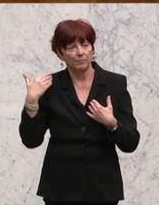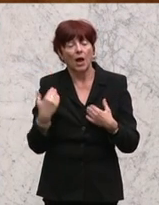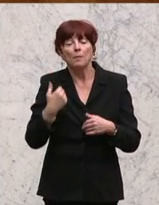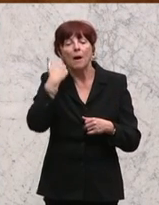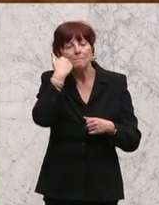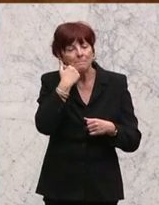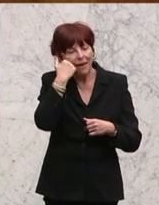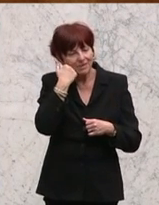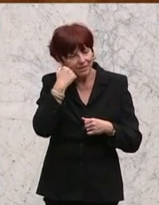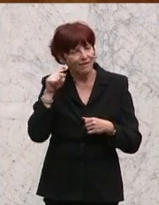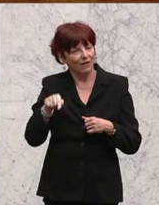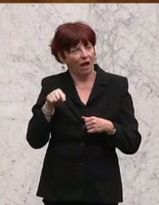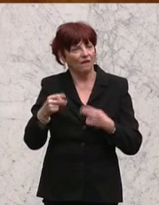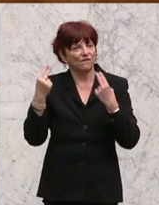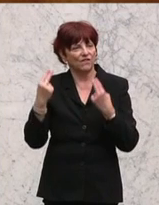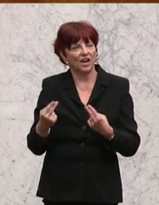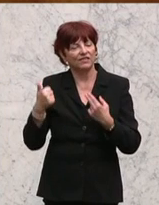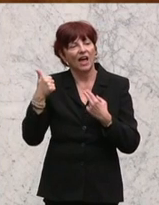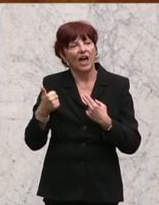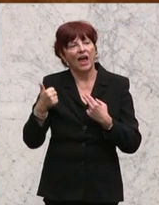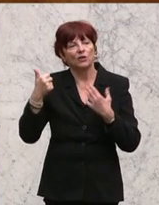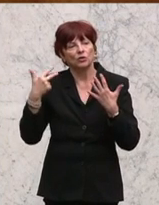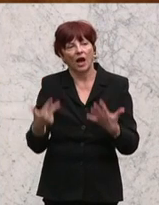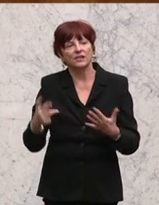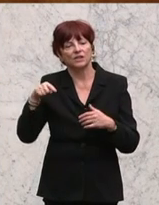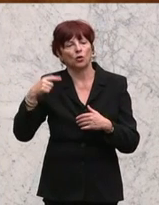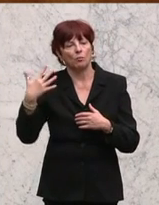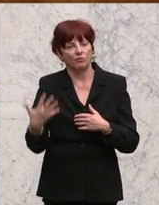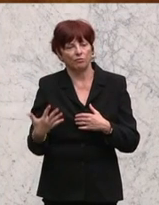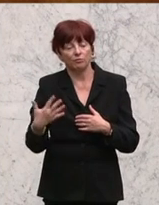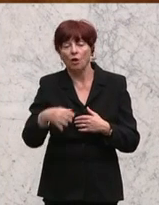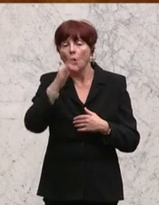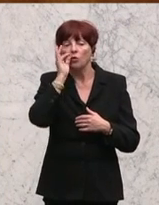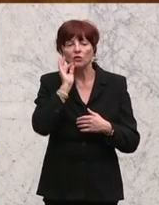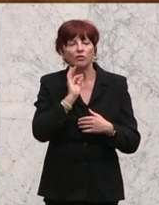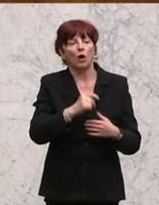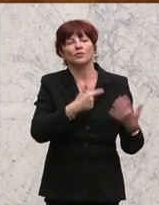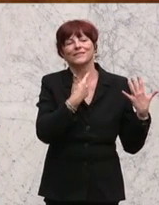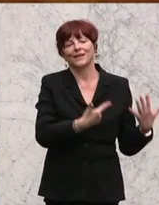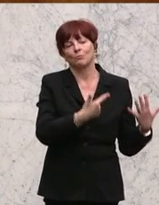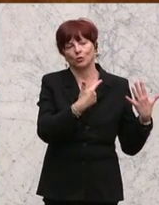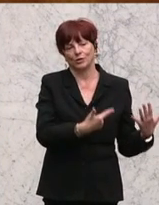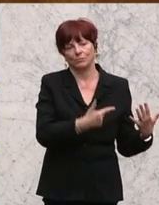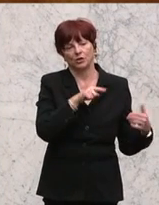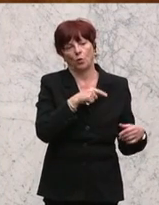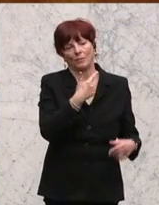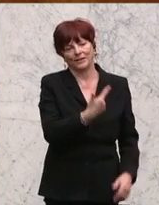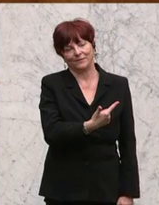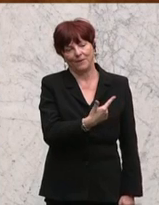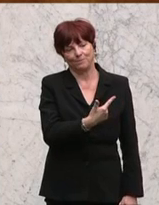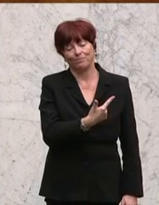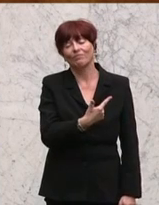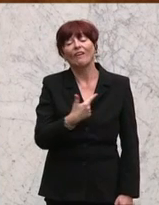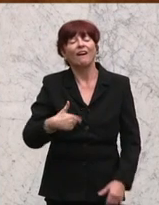Wert von 81,5 aufweisen und Frauen einen Wert von 77,2. Die